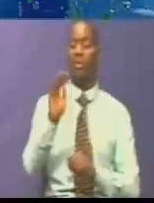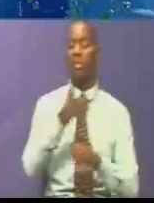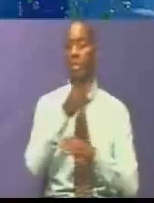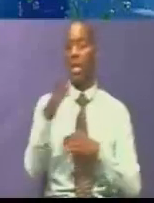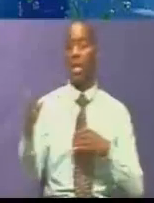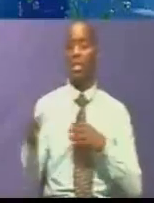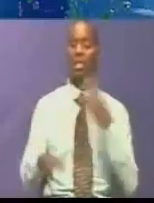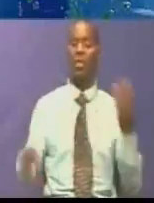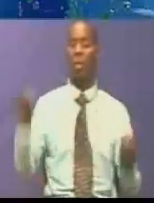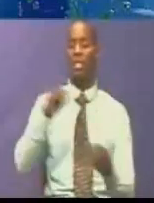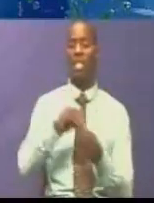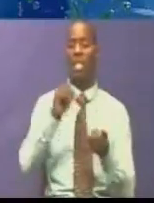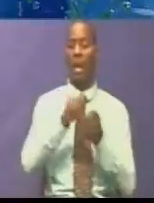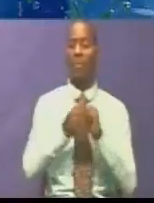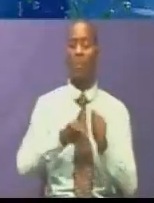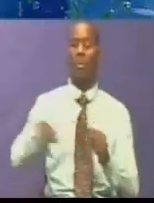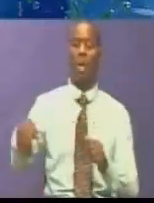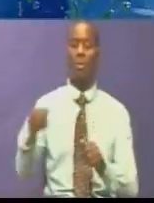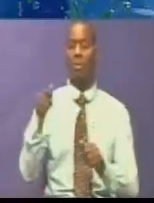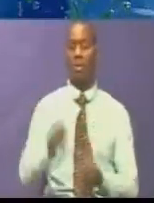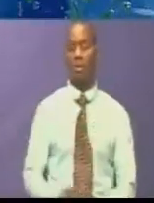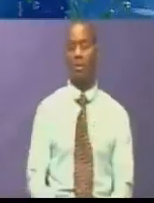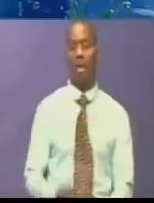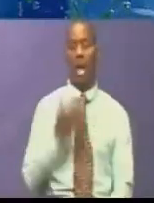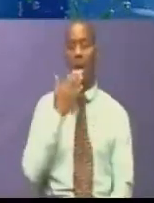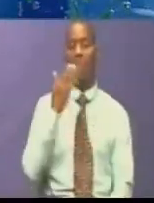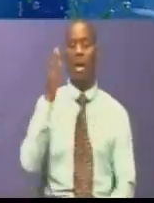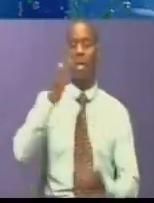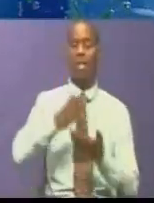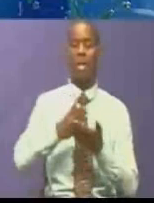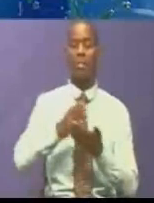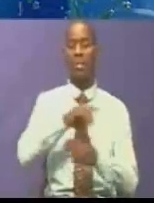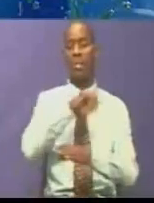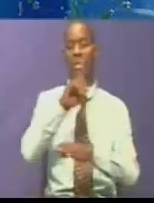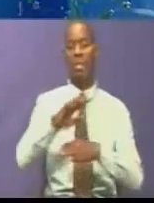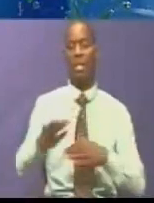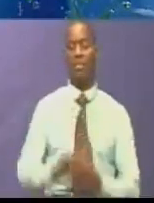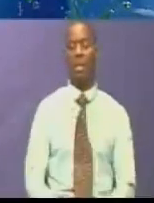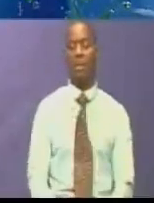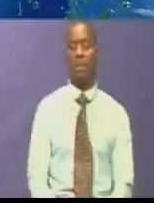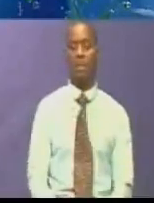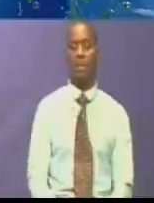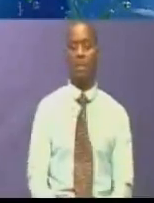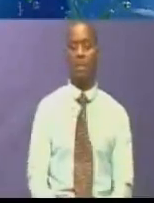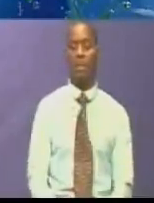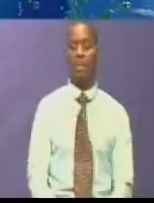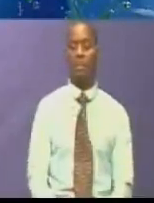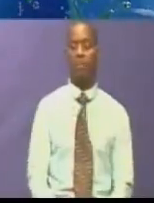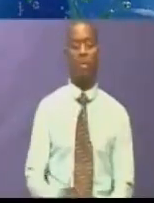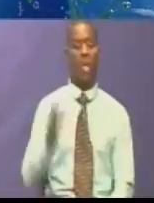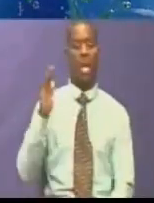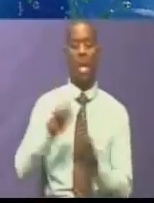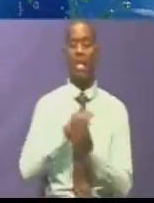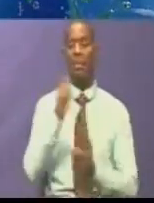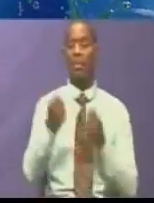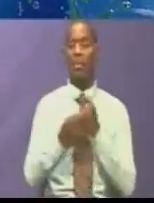Tarika mili, Zanzibar Serekali mapinduzi ya Zanzibar imepigia marufuku wana siyasa kutumia nyumba